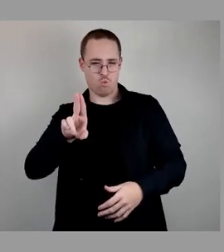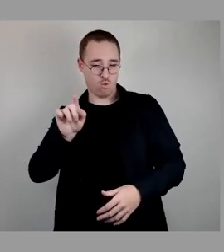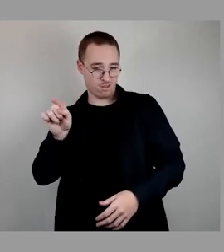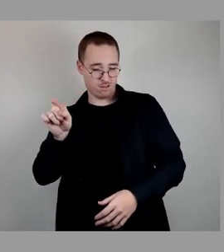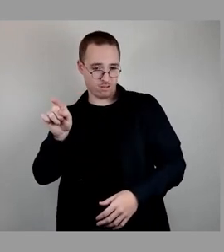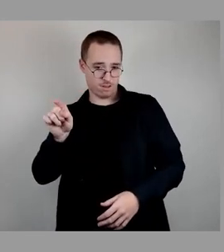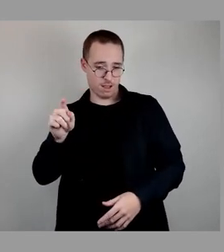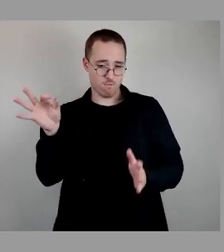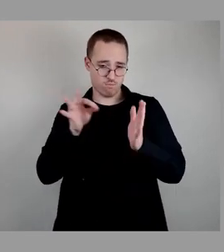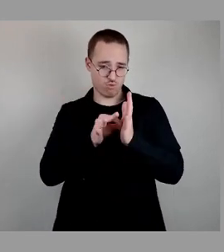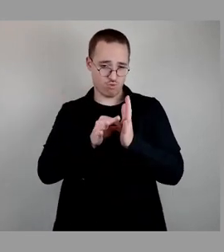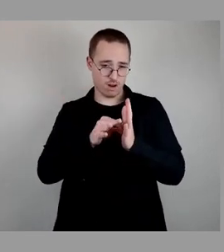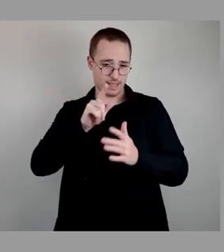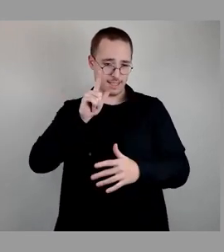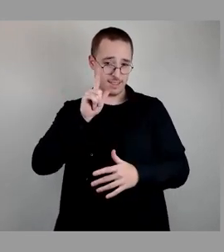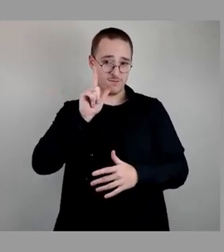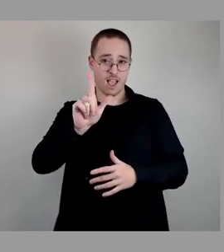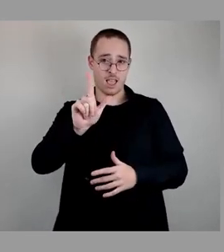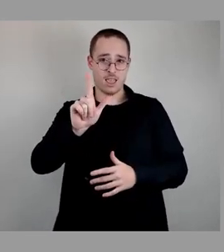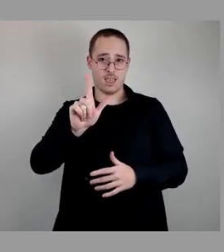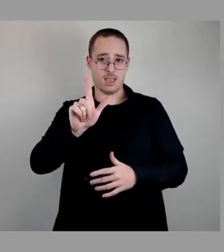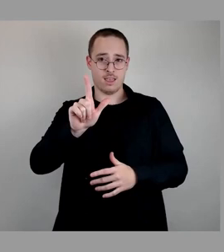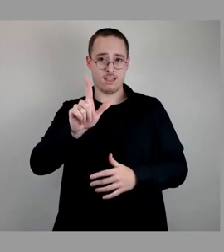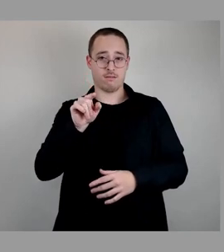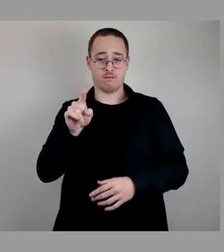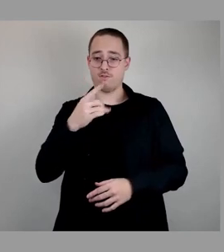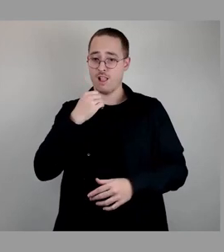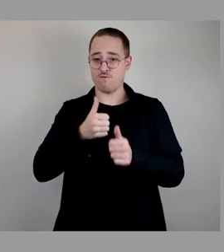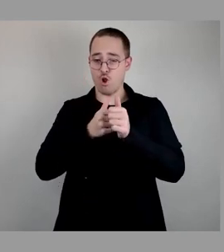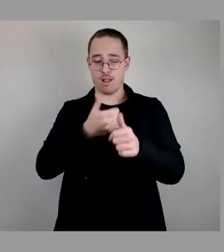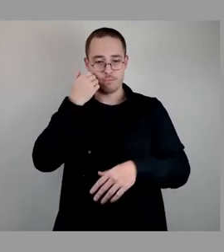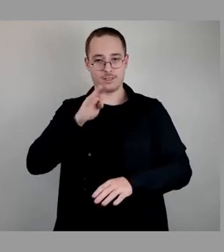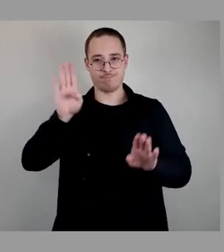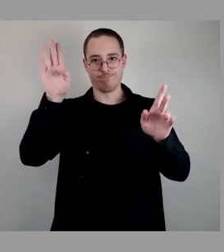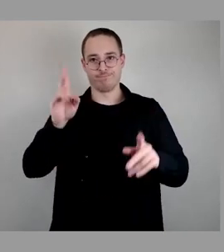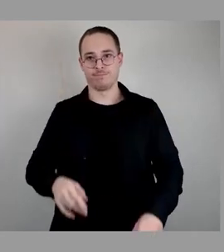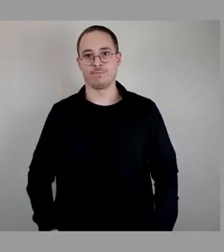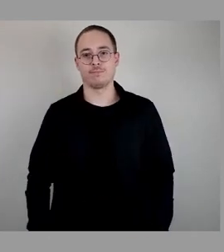Punkt 2. Wer dem folgen möchte, den bitte ich jetzt um Stimmzeichen.